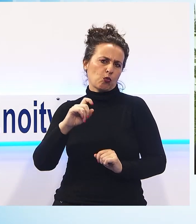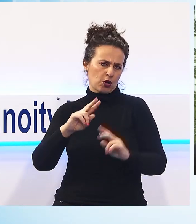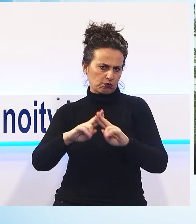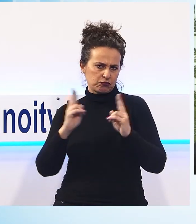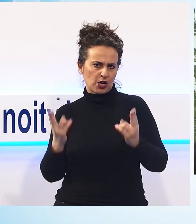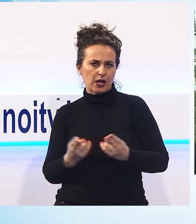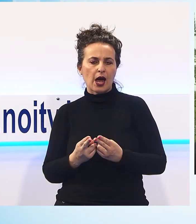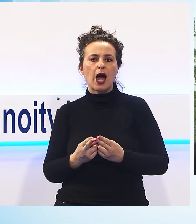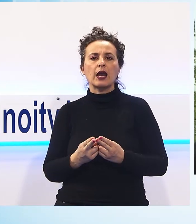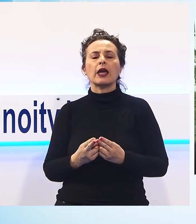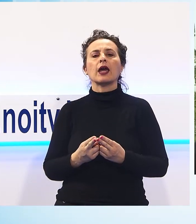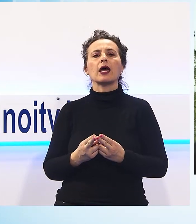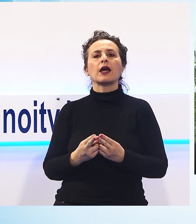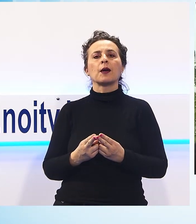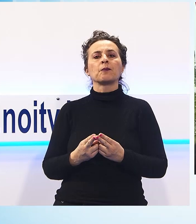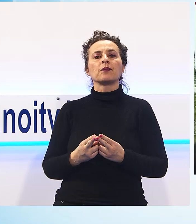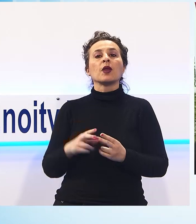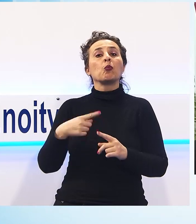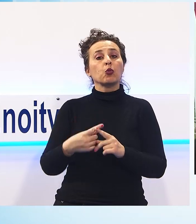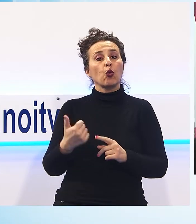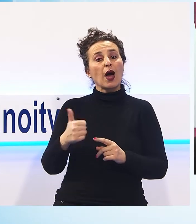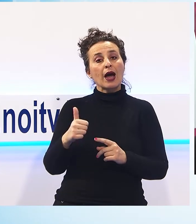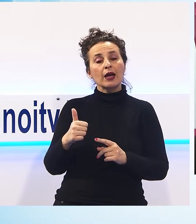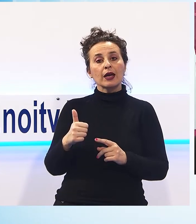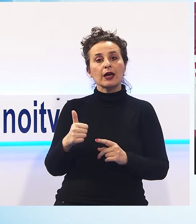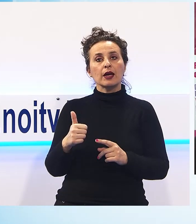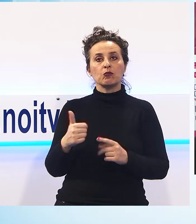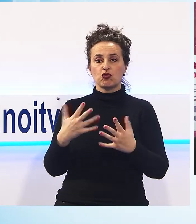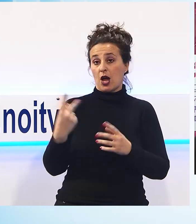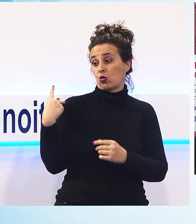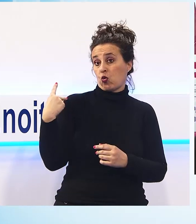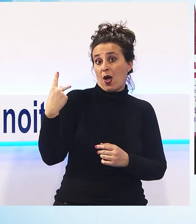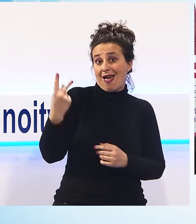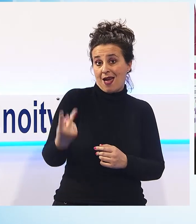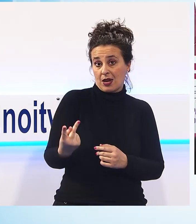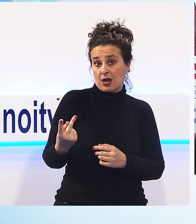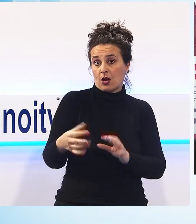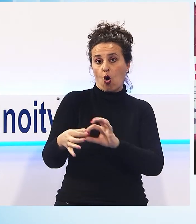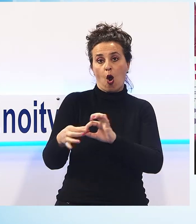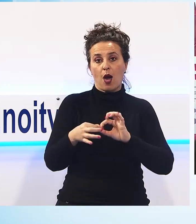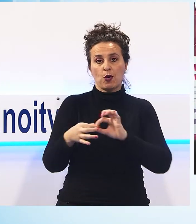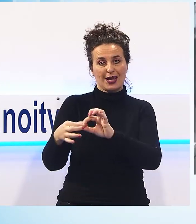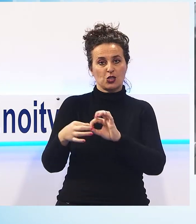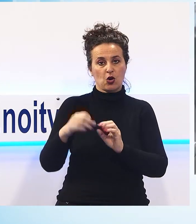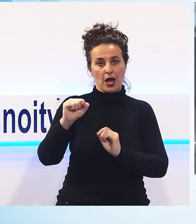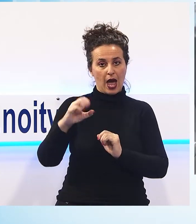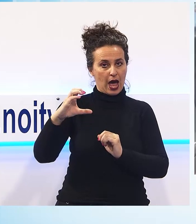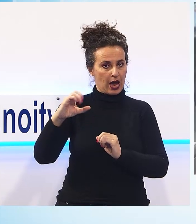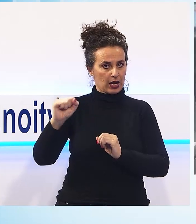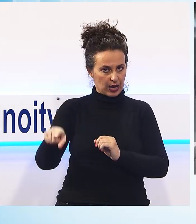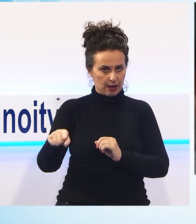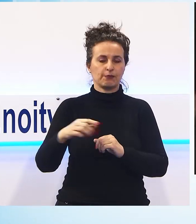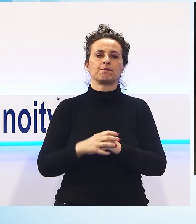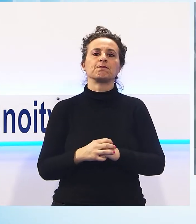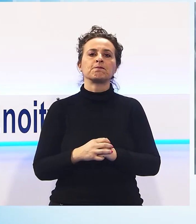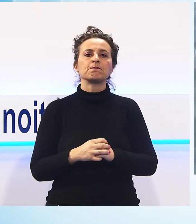'associazione Silvana Sciortino e ovviamente da ben due anni collaboriamo con l'associazione H. Luca Onlus. Detto che l'Ego